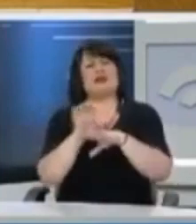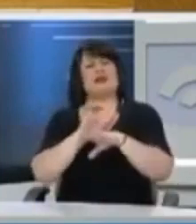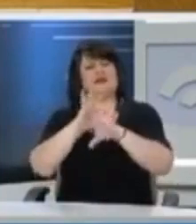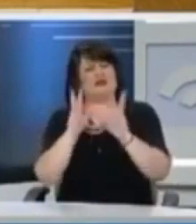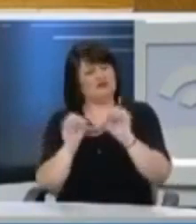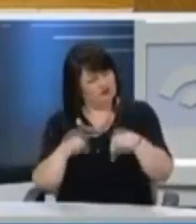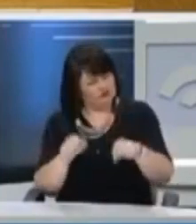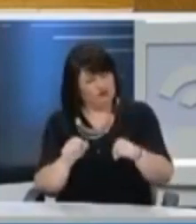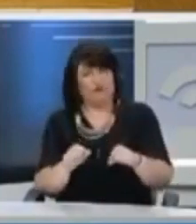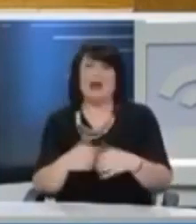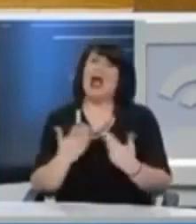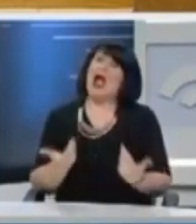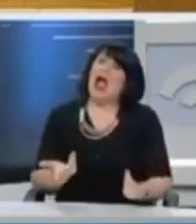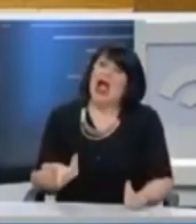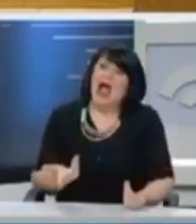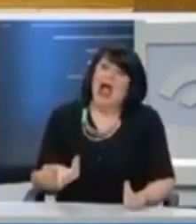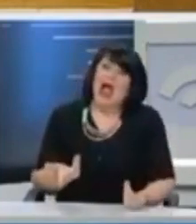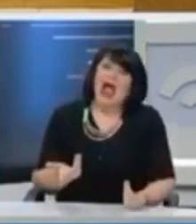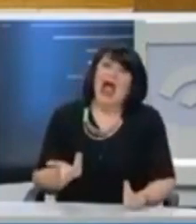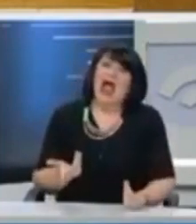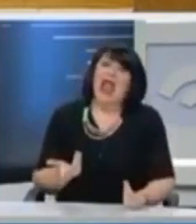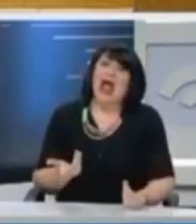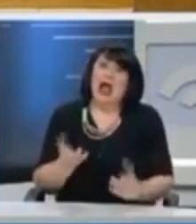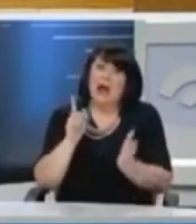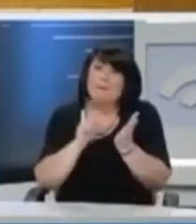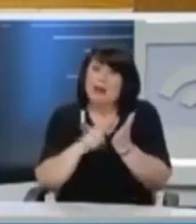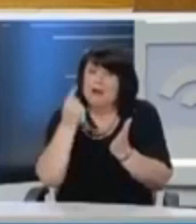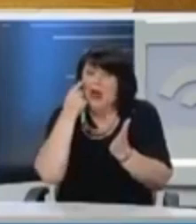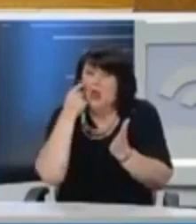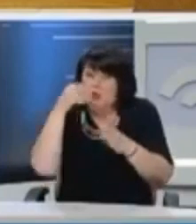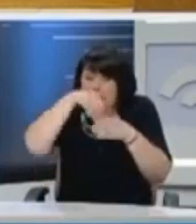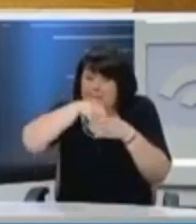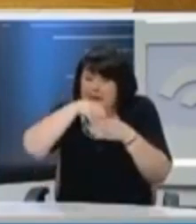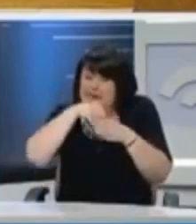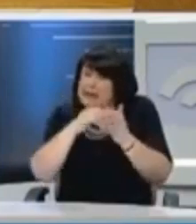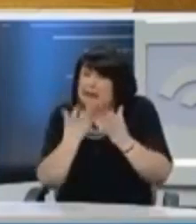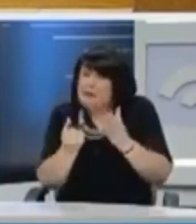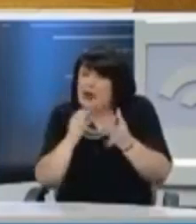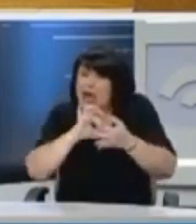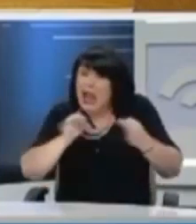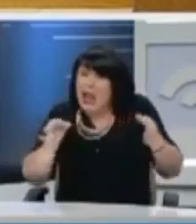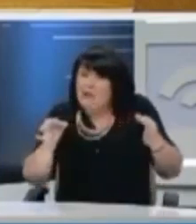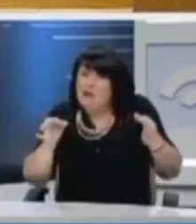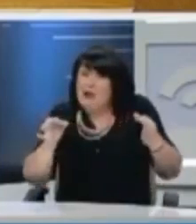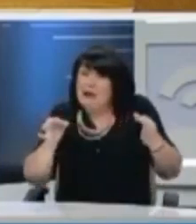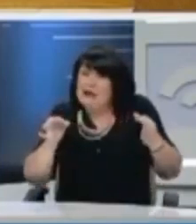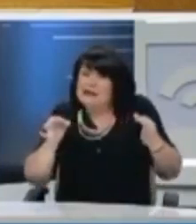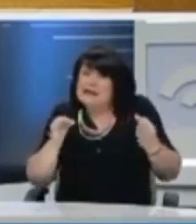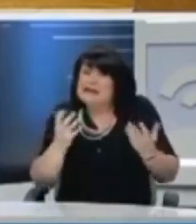Το επικροτούμε. Αλλά ο διάβολος ζει στη λεπτομέρεια. Μίλησε για G-Cloud.